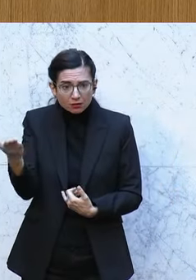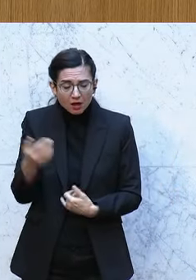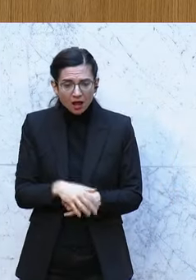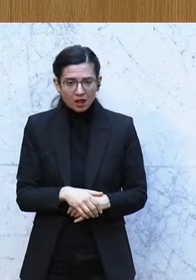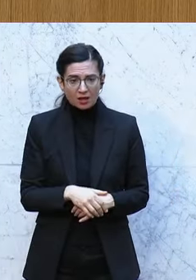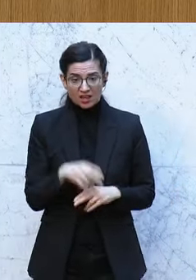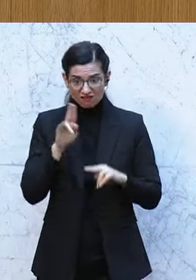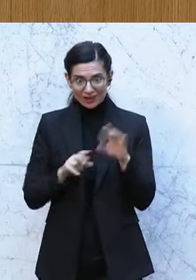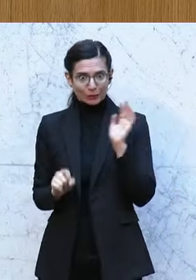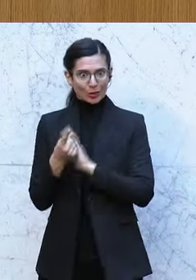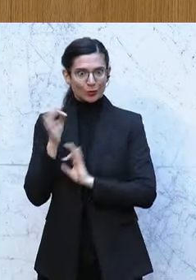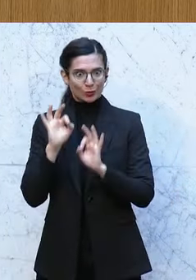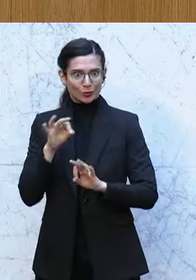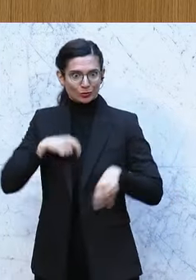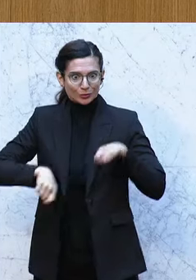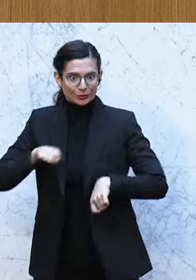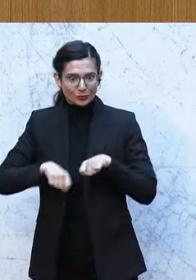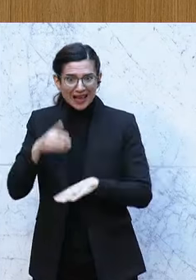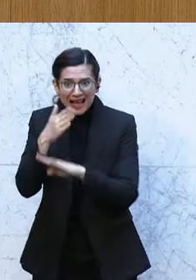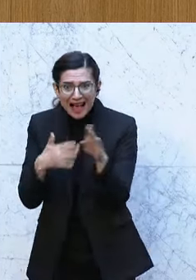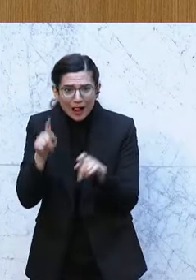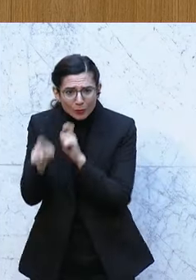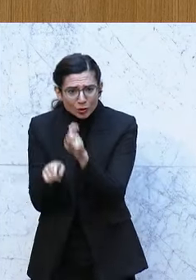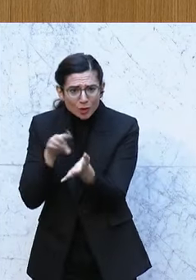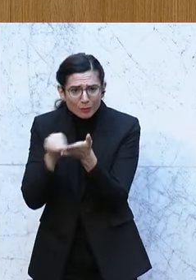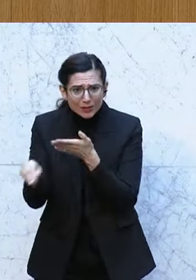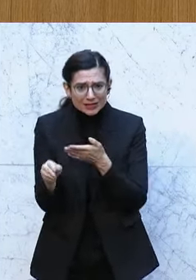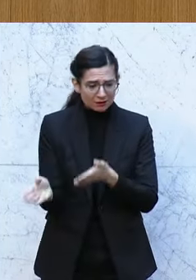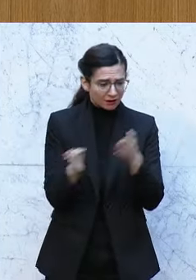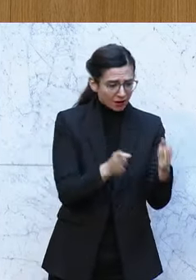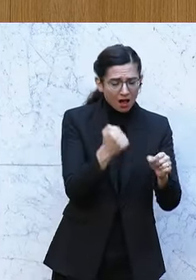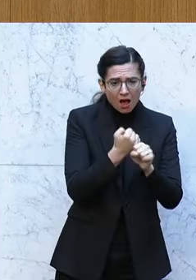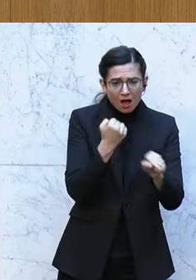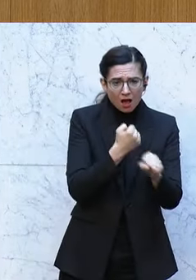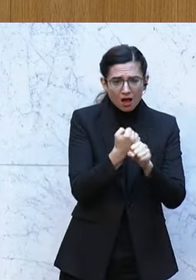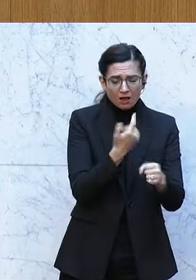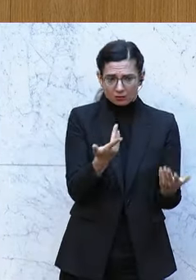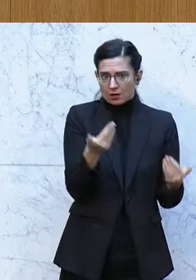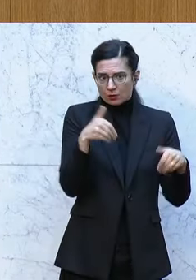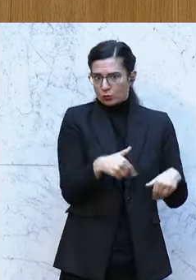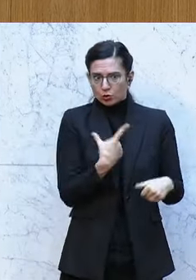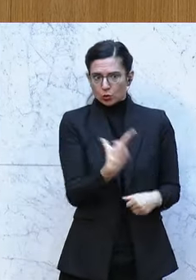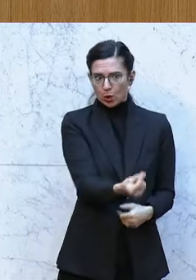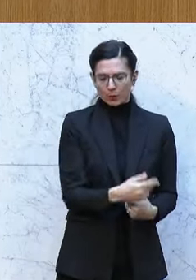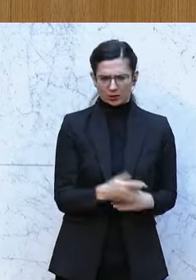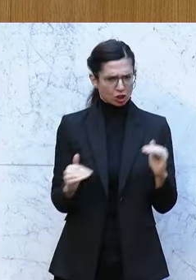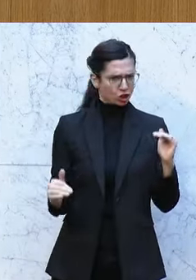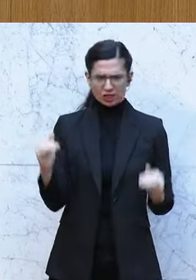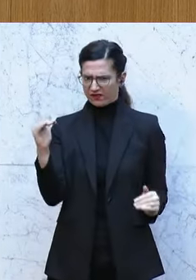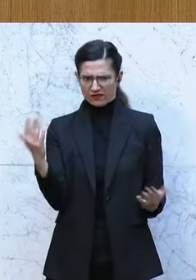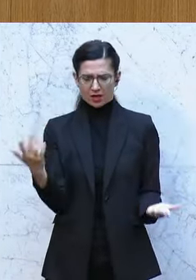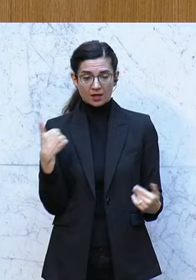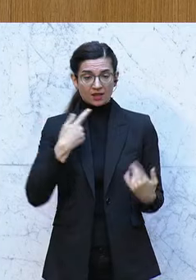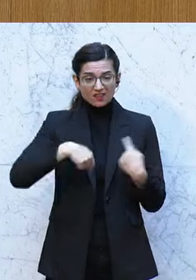besonders gut geht, nur halb so hohe Steuern zahlen, wie alle, die arbeiten gehen für ein Einkommen. Das ist eine Schieflage, wo wir